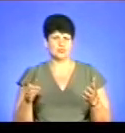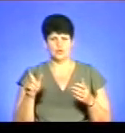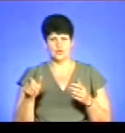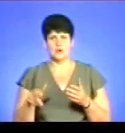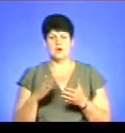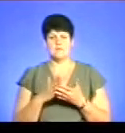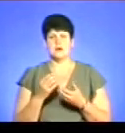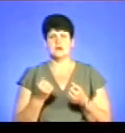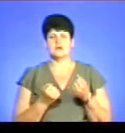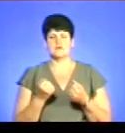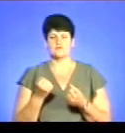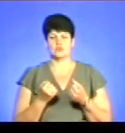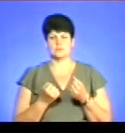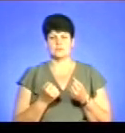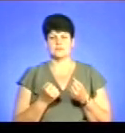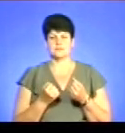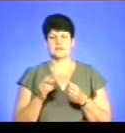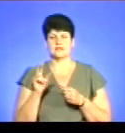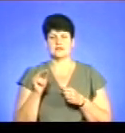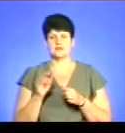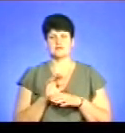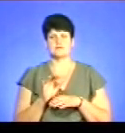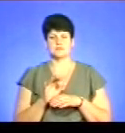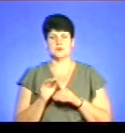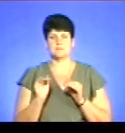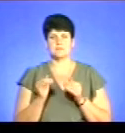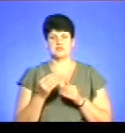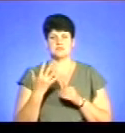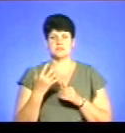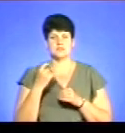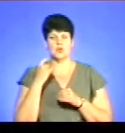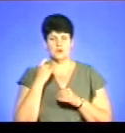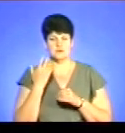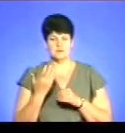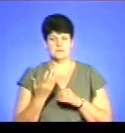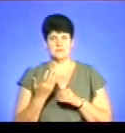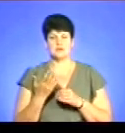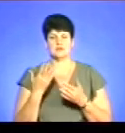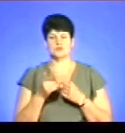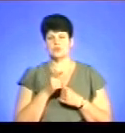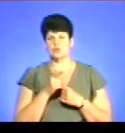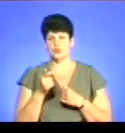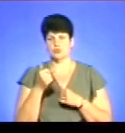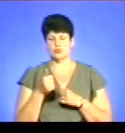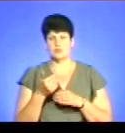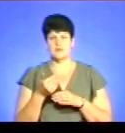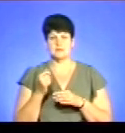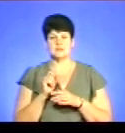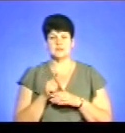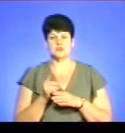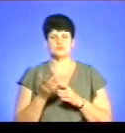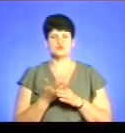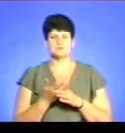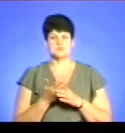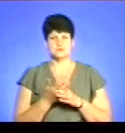автомобіль, дата випуску якого менше п'яти років, якщо протягом року перед призначенням субсидії,